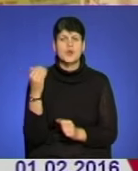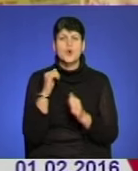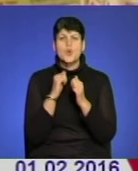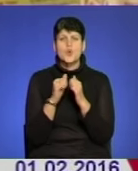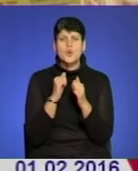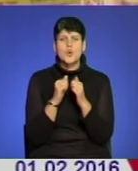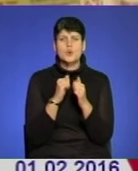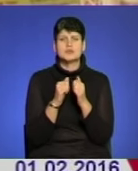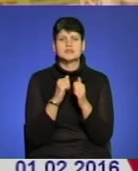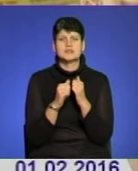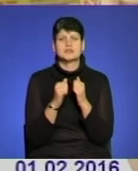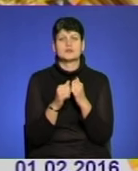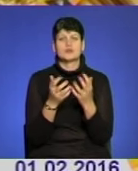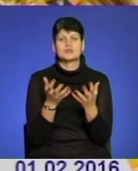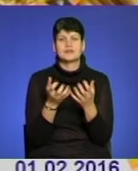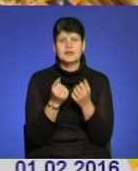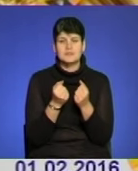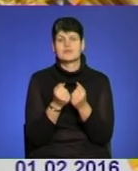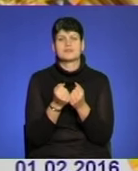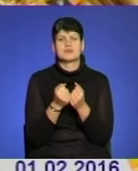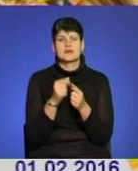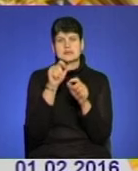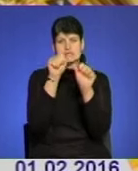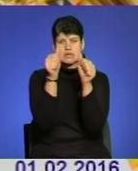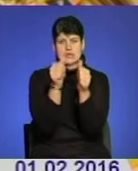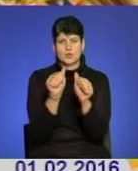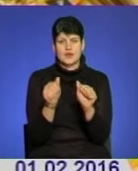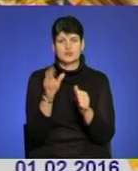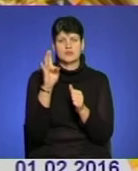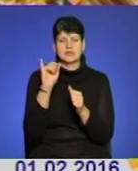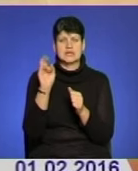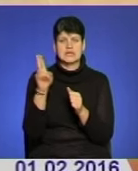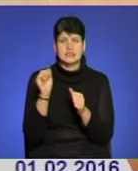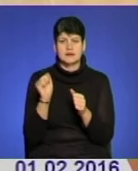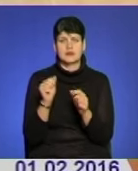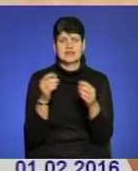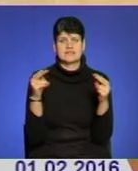конкурсу отримав статуетку Ніка, пам'ятну медаль та свідоцтво, що засвідчує нагороду. за перегляд!